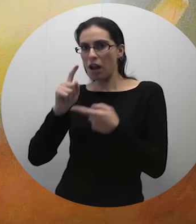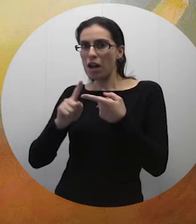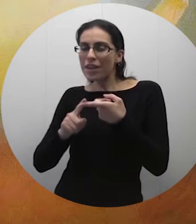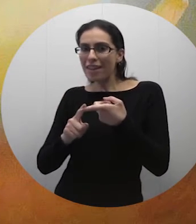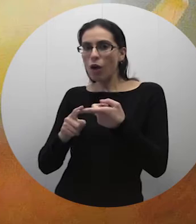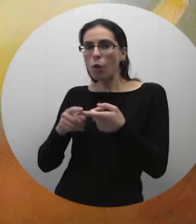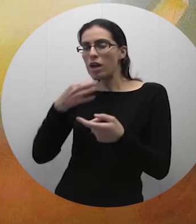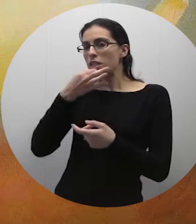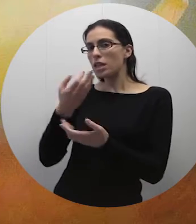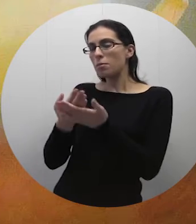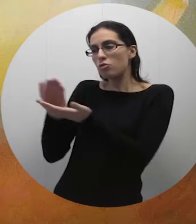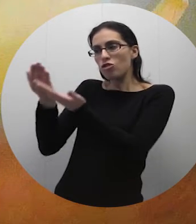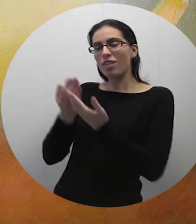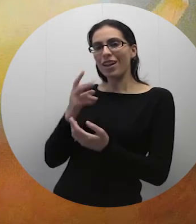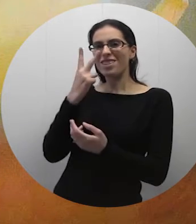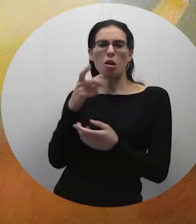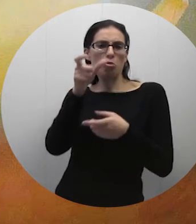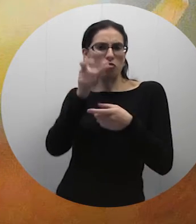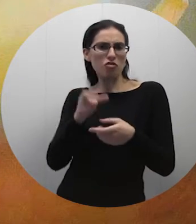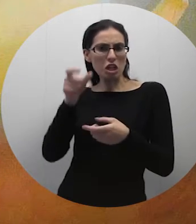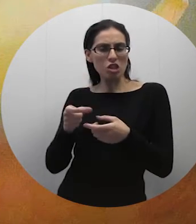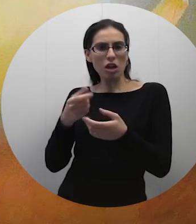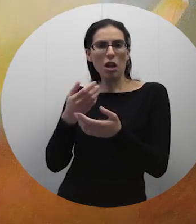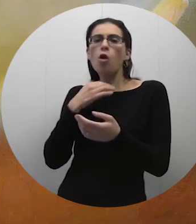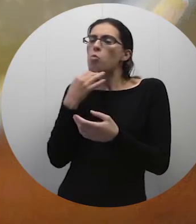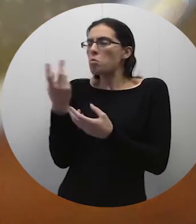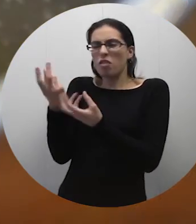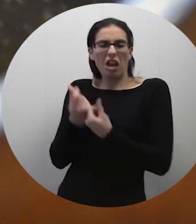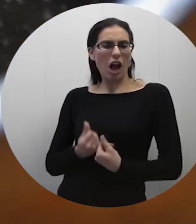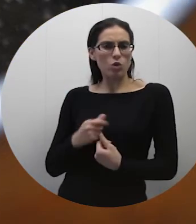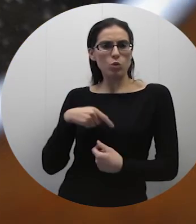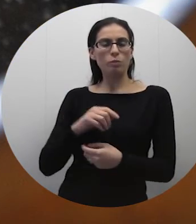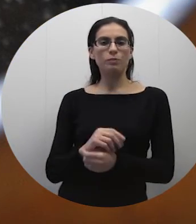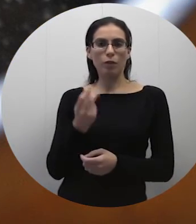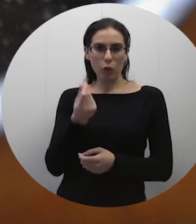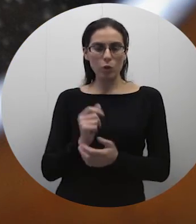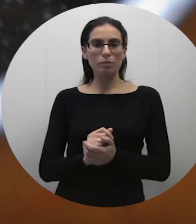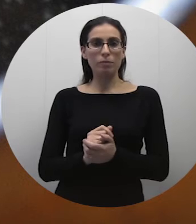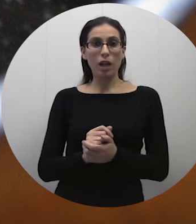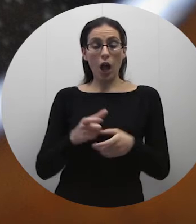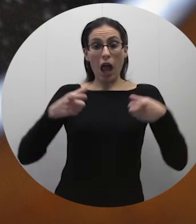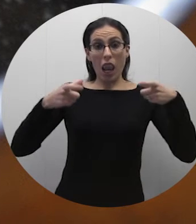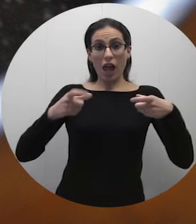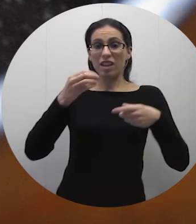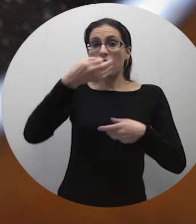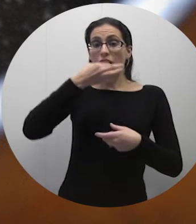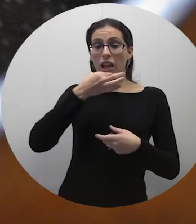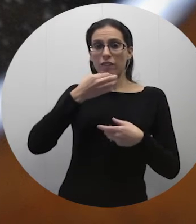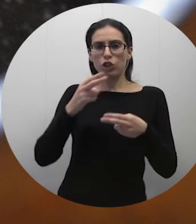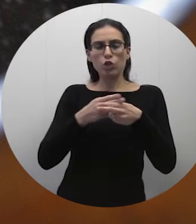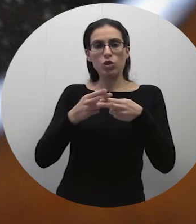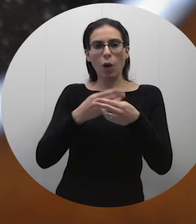jittlub xifliċkun jaw t-nejn lura bħala ħlas Lanet gbar tal-biskuttini kien jintużaw bħala kejl